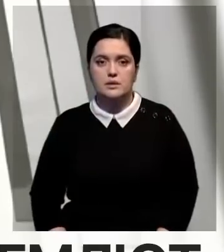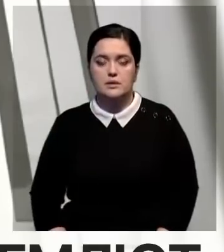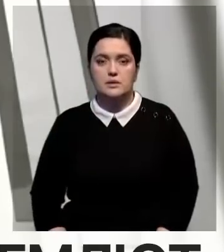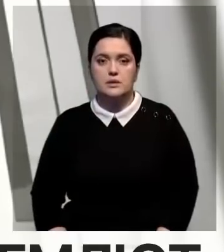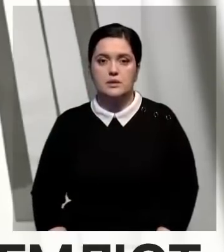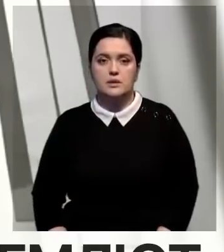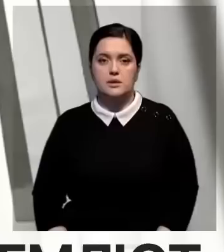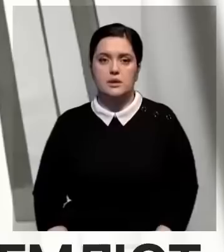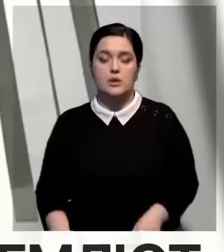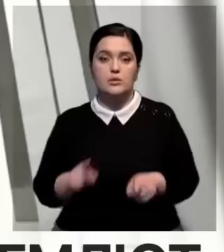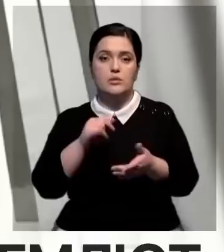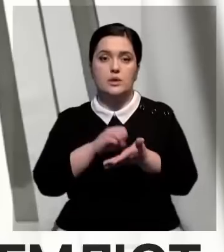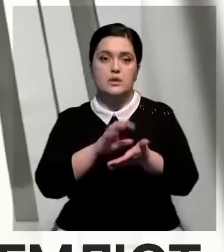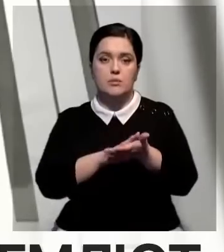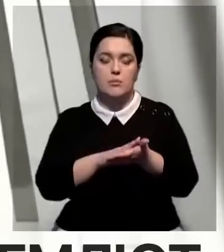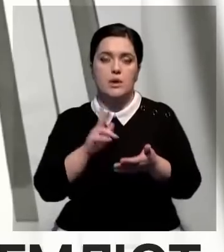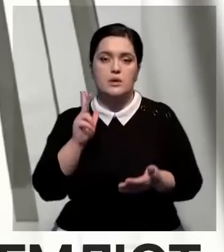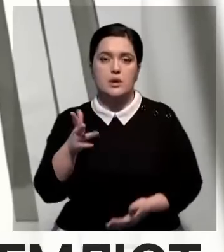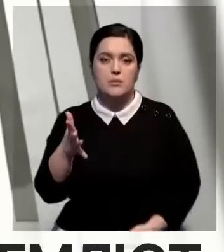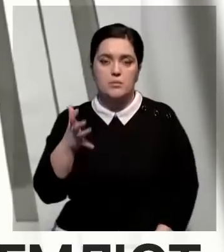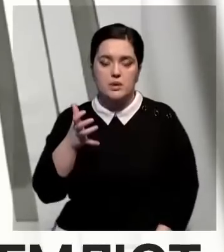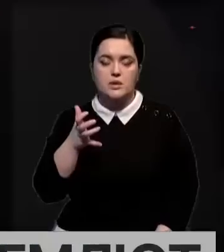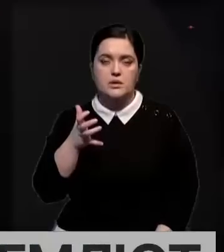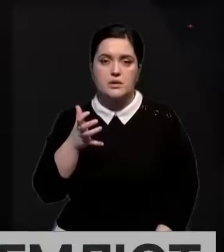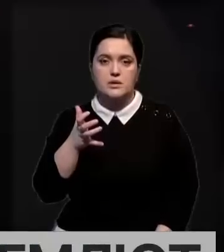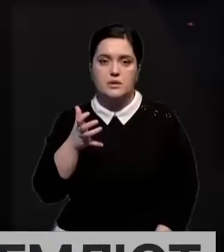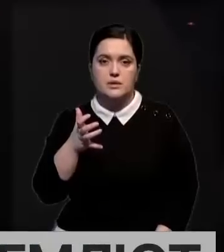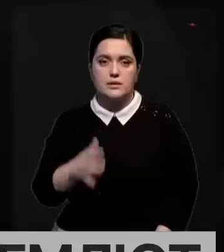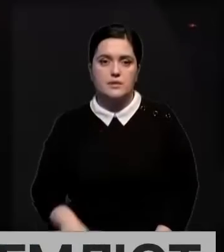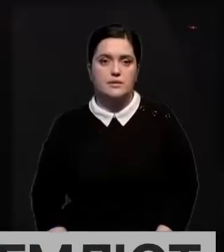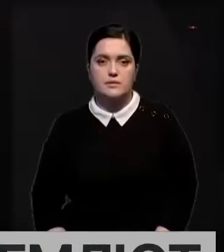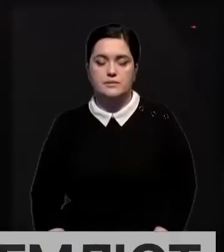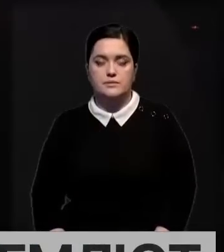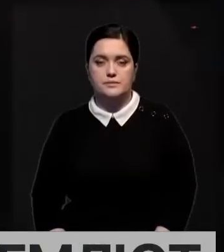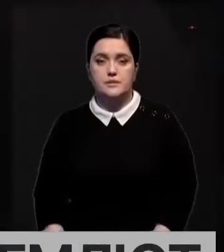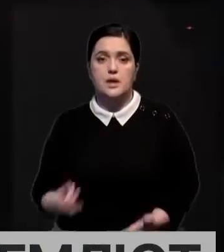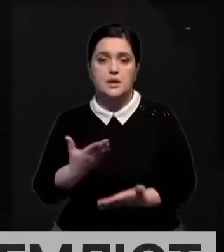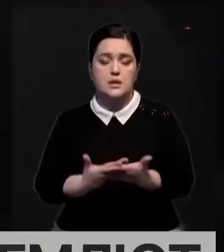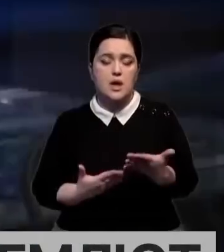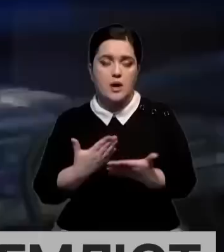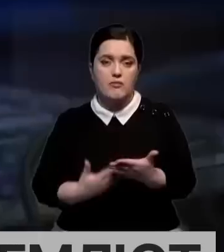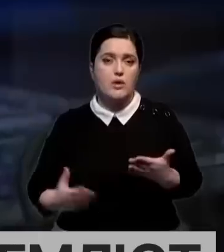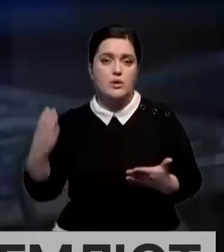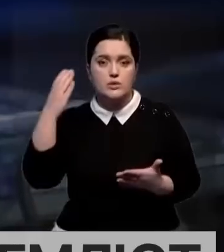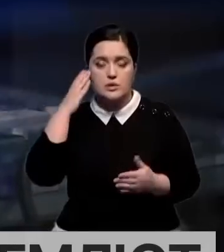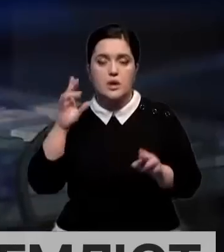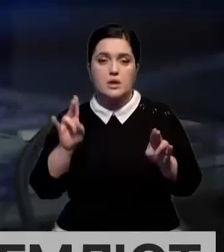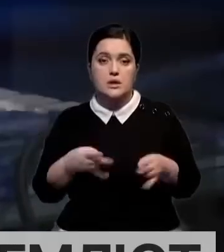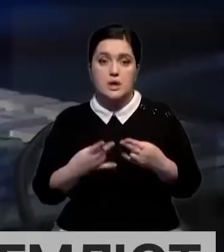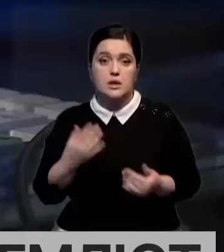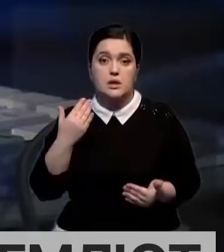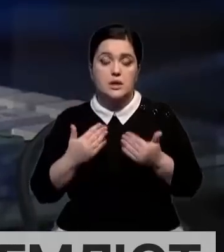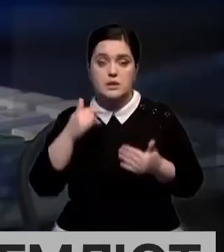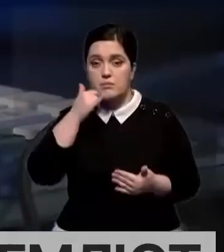В таких случаях у нас зарегистрировано более 3,5 тысяч по стране. Но специалисты советуют не идти на поводу у мошенников. Если